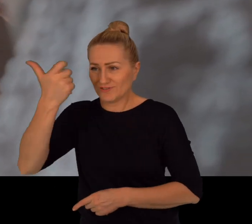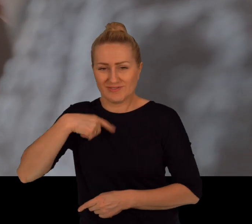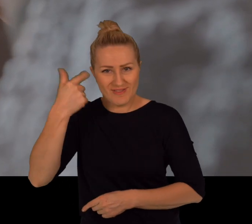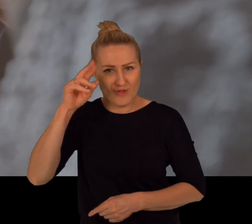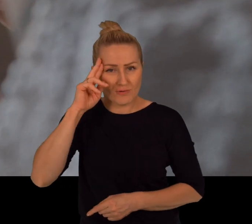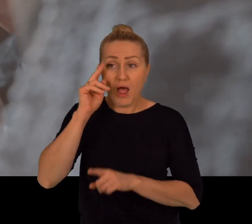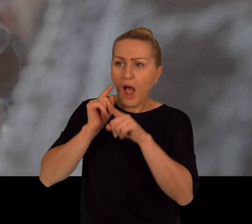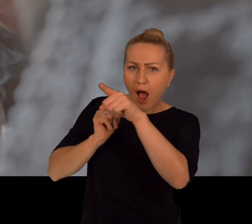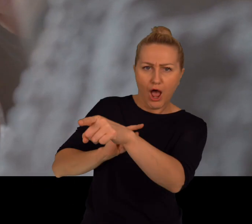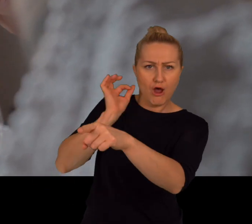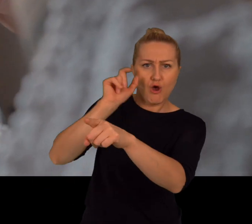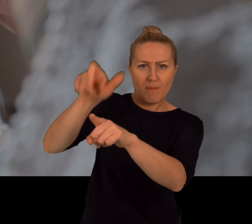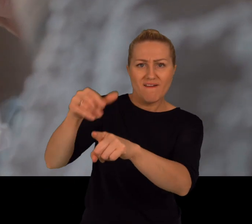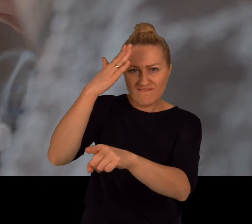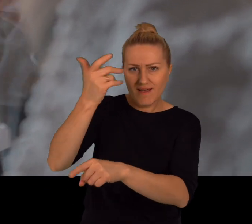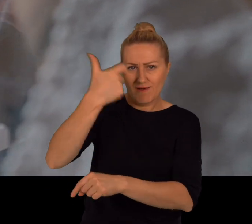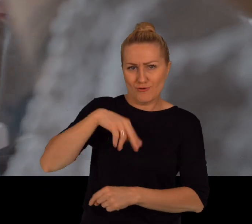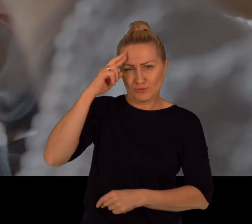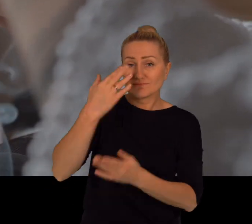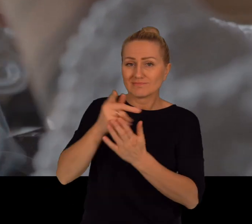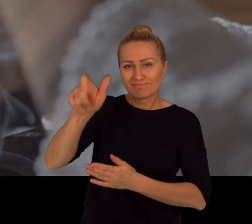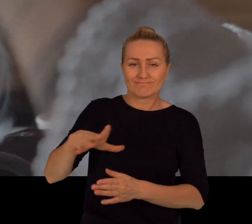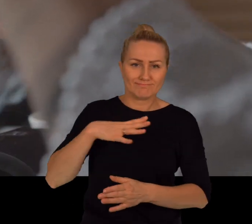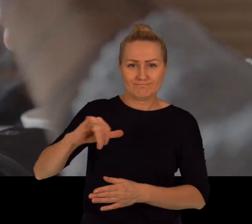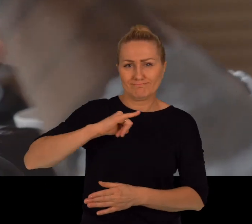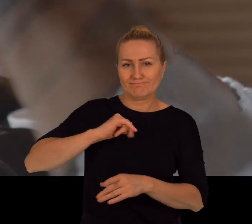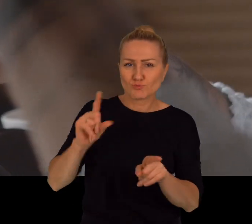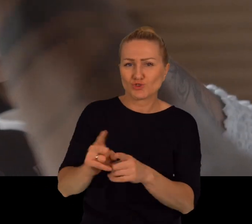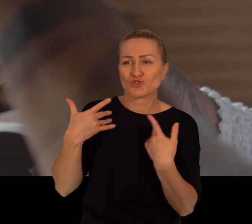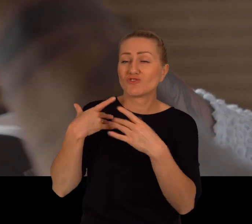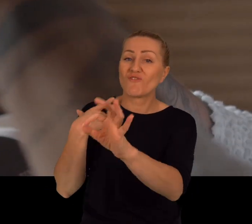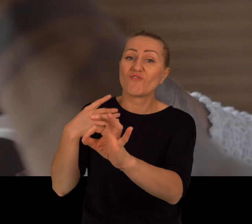zrozumieć. A ty jesteś w stanie mnie zrozumieć, bo też przeszłaś przez coś takiego.